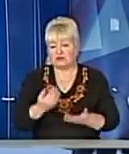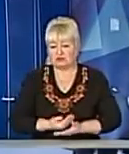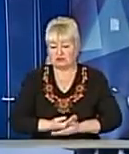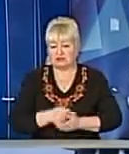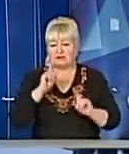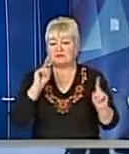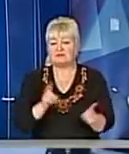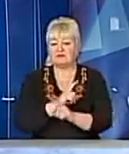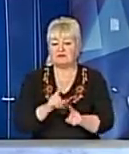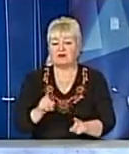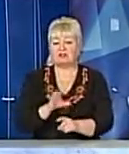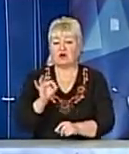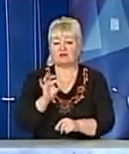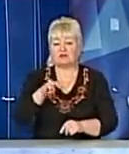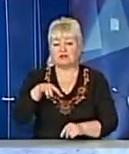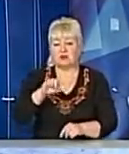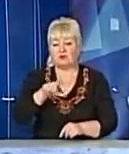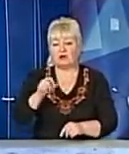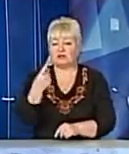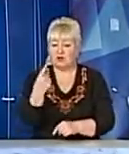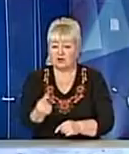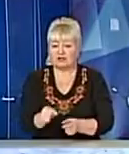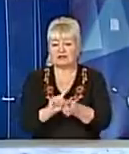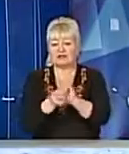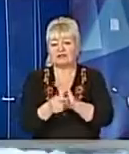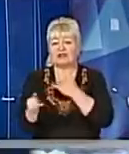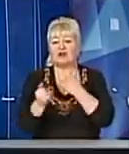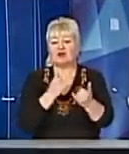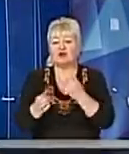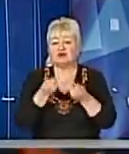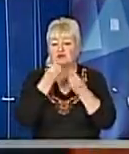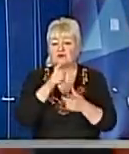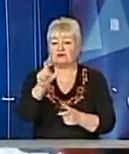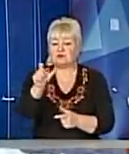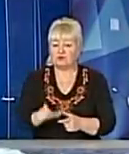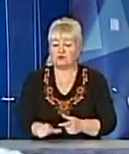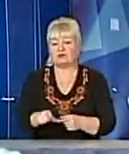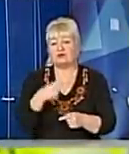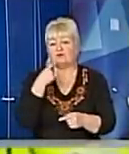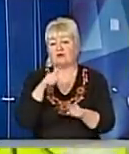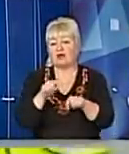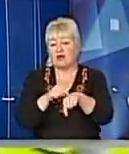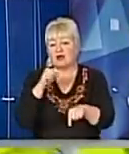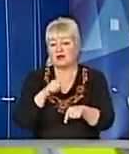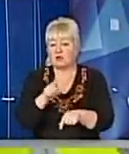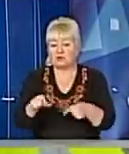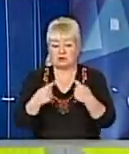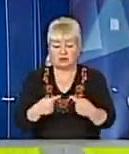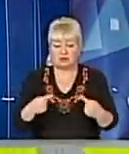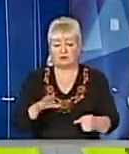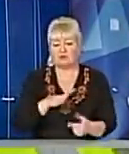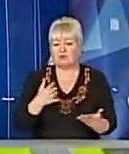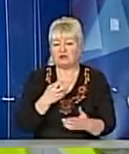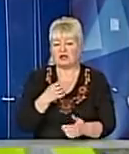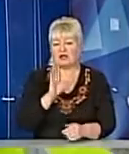Оксана Муха, яка на один день також стала жовтим добродієм, каже, на допомогу містяни реагують по-різному Була якась жінка, так йшла, так